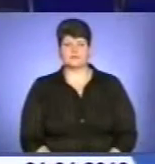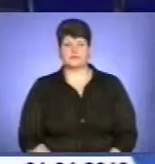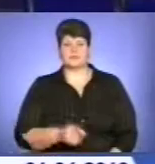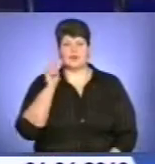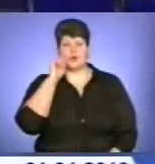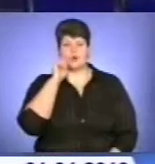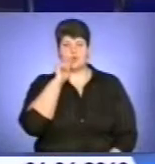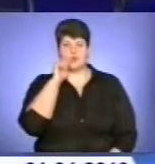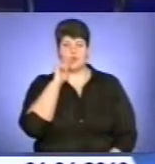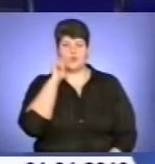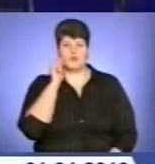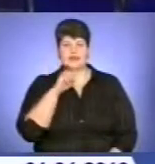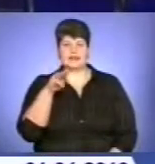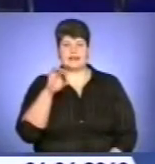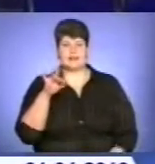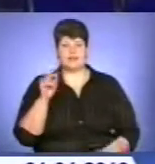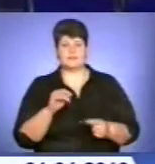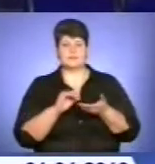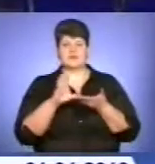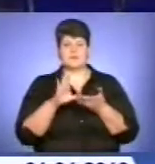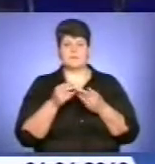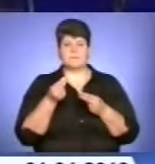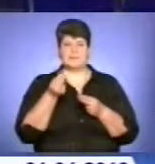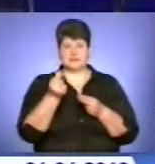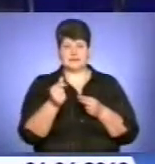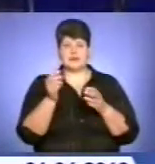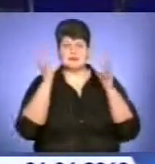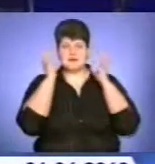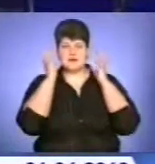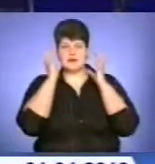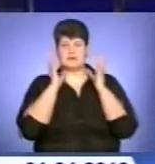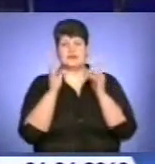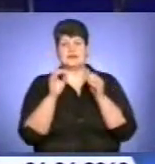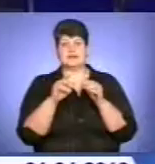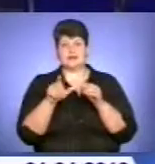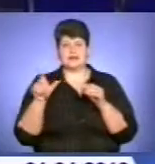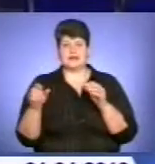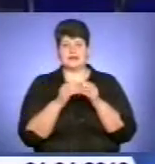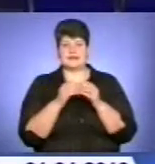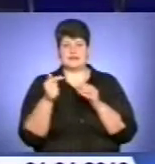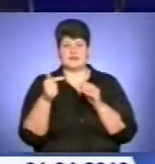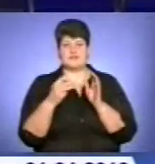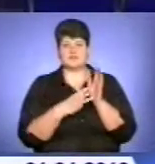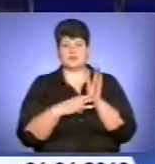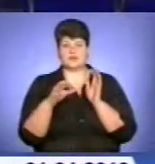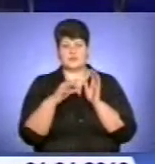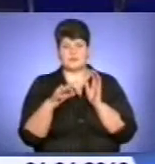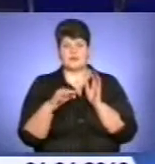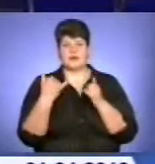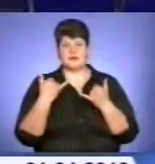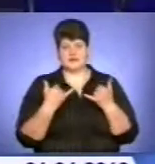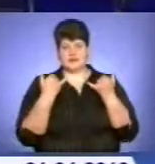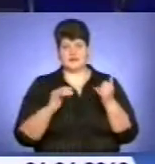Укртелеком підвищив плату за користування радіоточкою для населення 10 гривень 80 копійок, для юридичних осіб 16